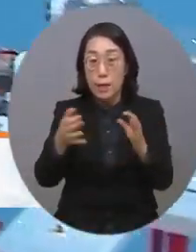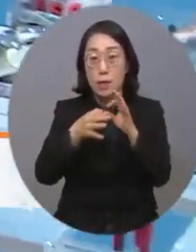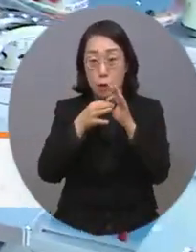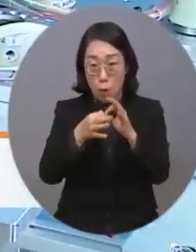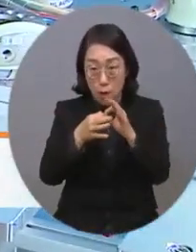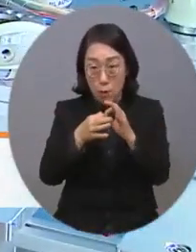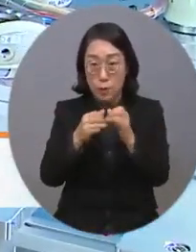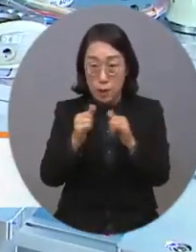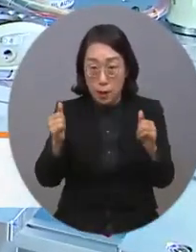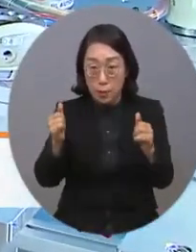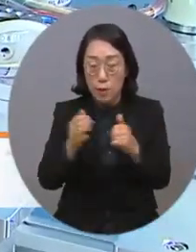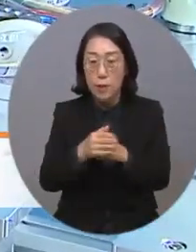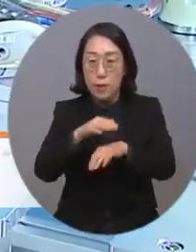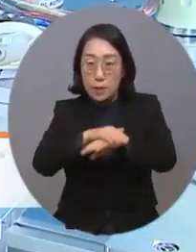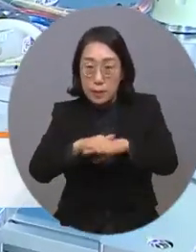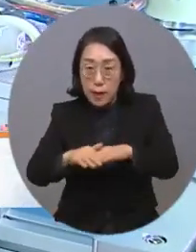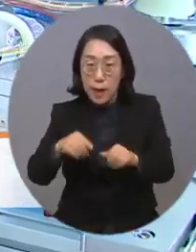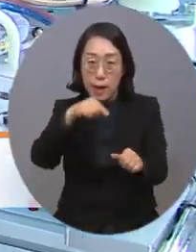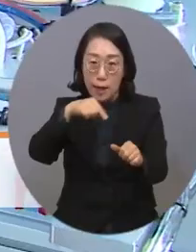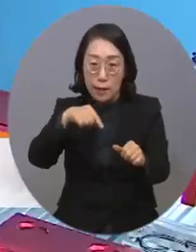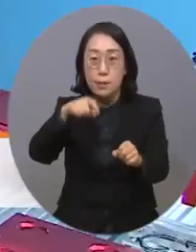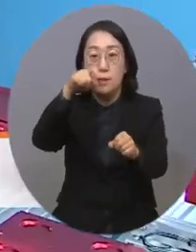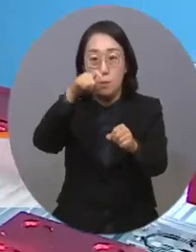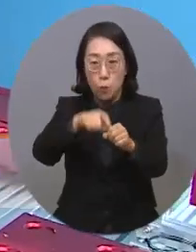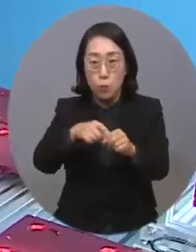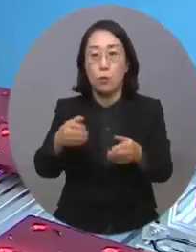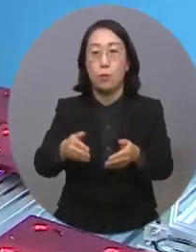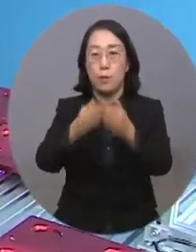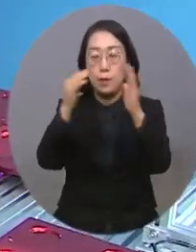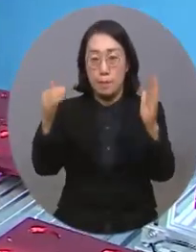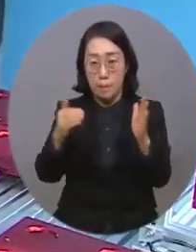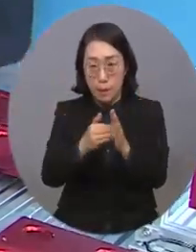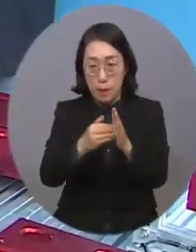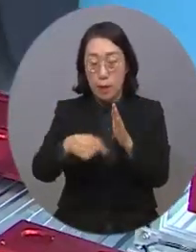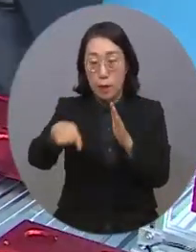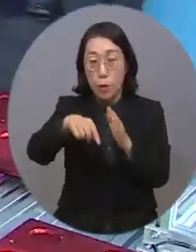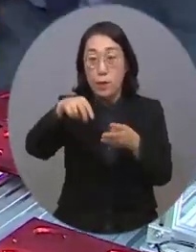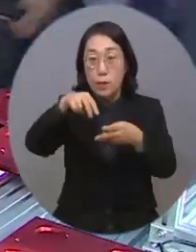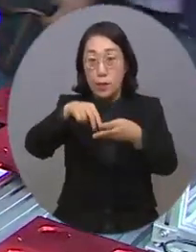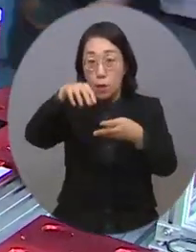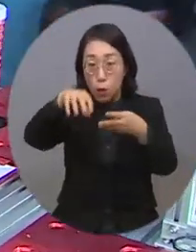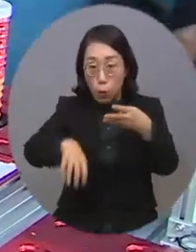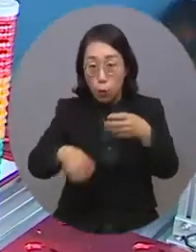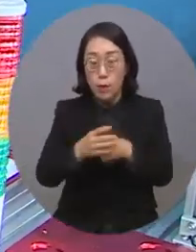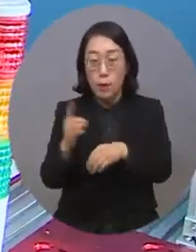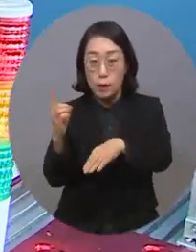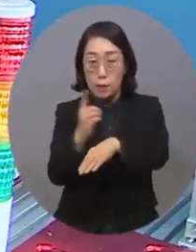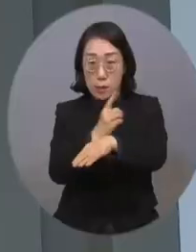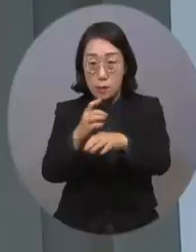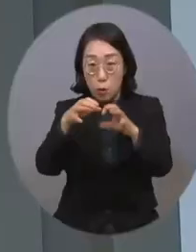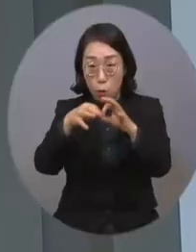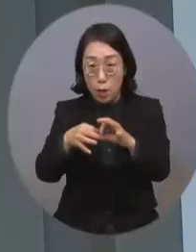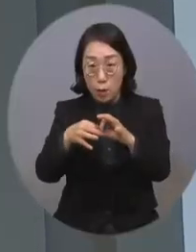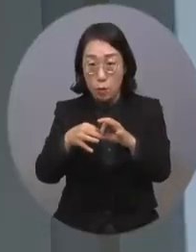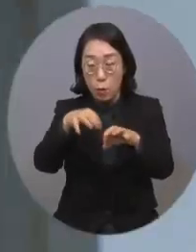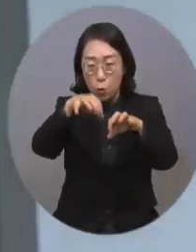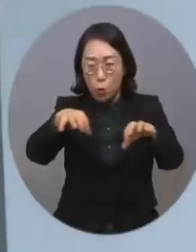탄력적으로 운영하고자 설립됐습니다. 특히 해당 센터는 디지털 관련 기업이 밀집된